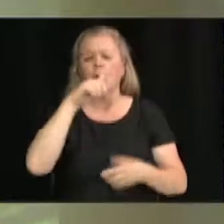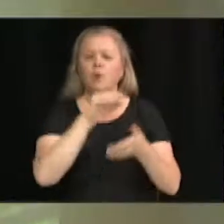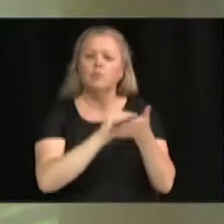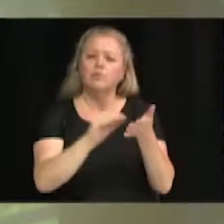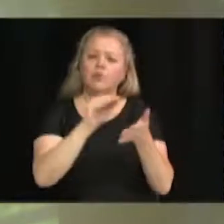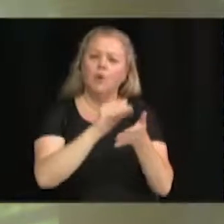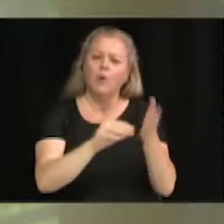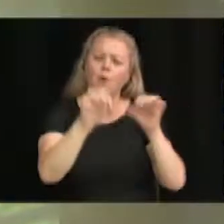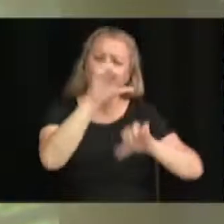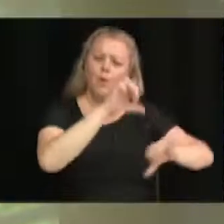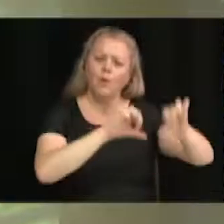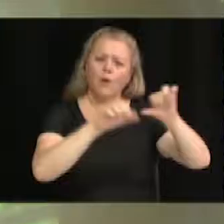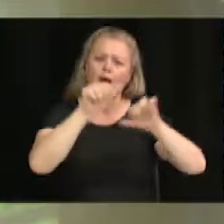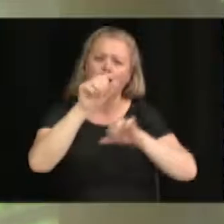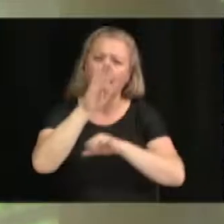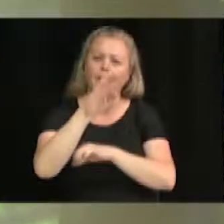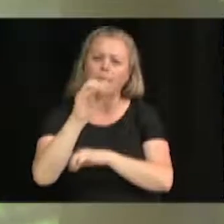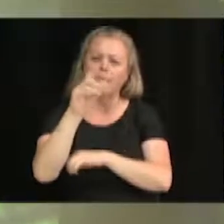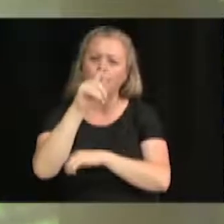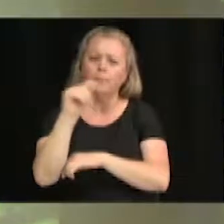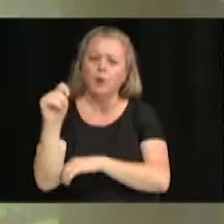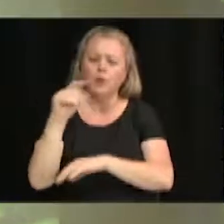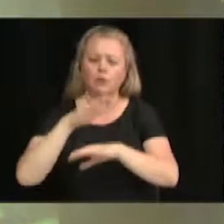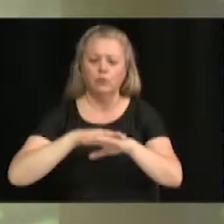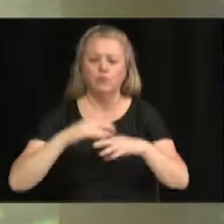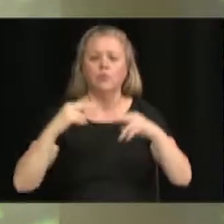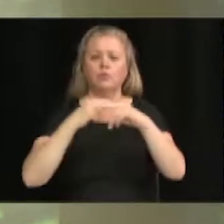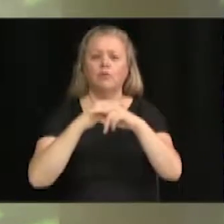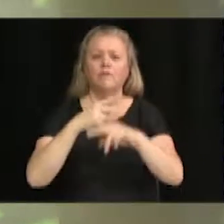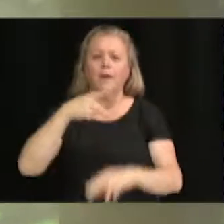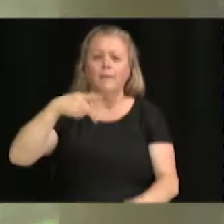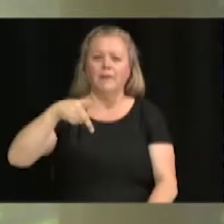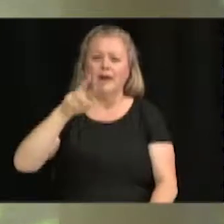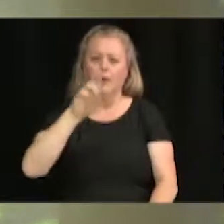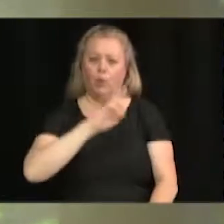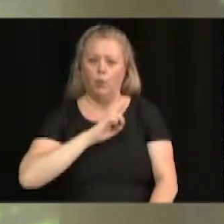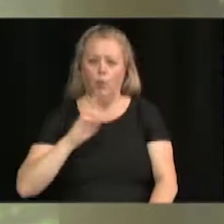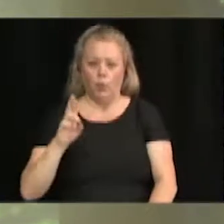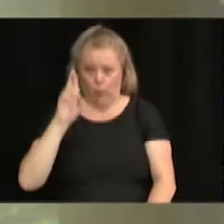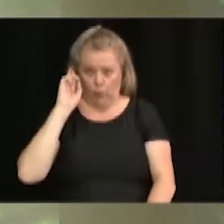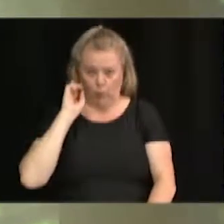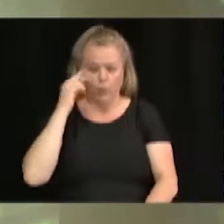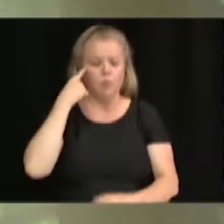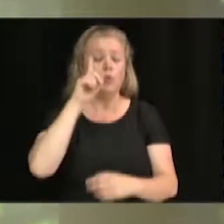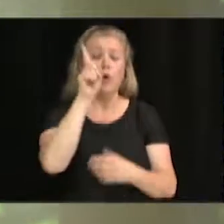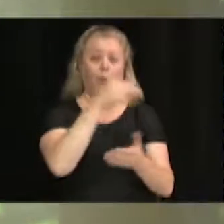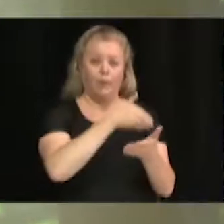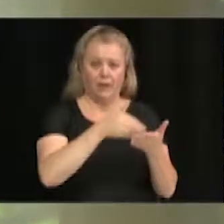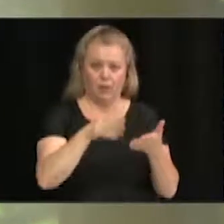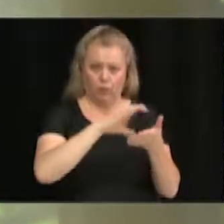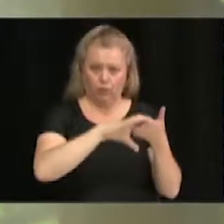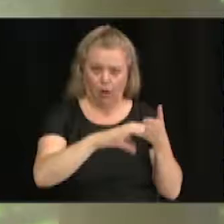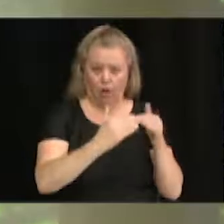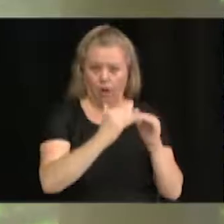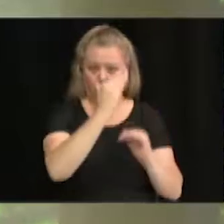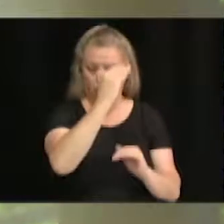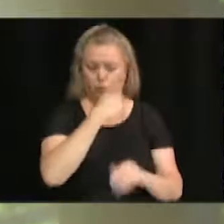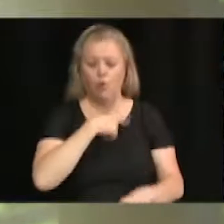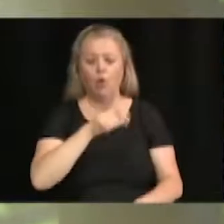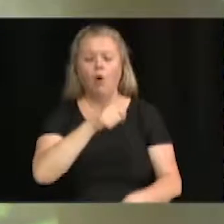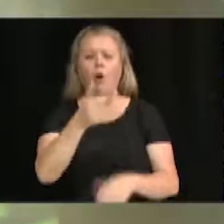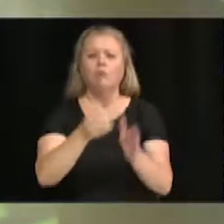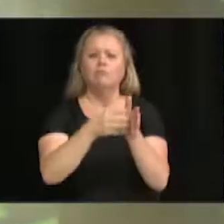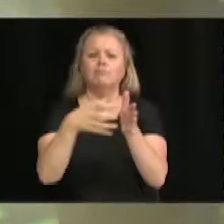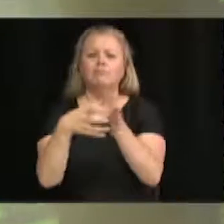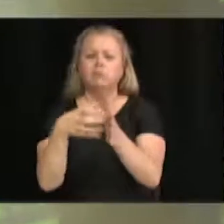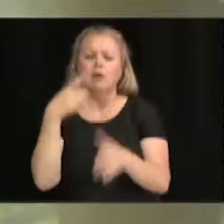laboratoire Abbott sur le boulevard Pierre-Roux pour un petit peu plus d'un million de dollars. Également, un autre agrandissement, cette fois pour